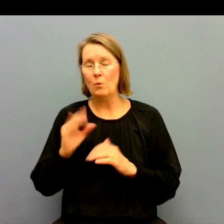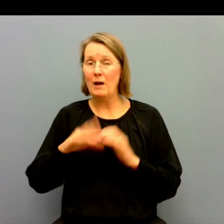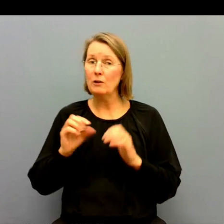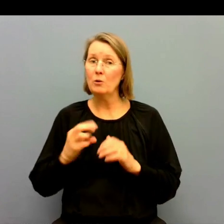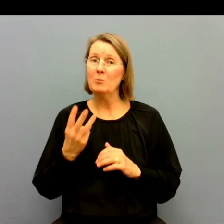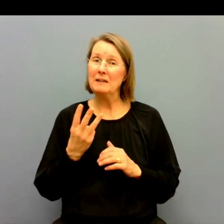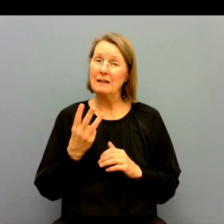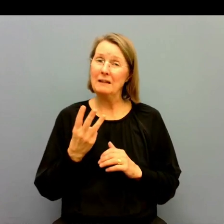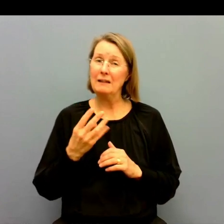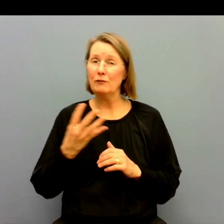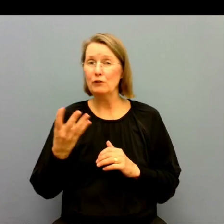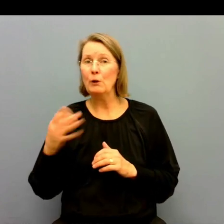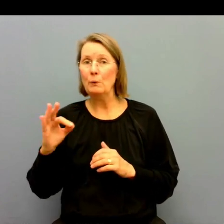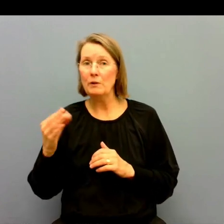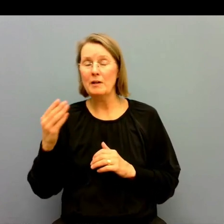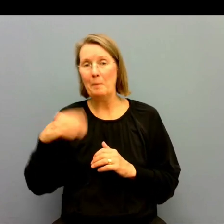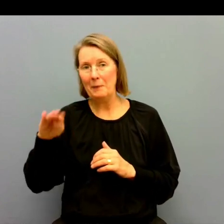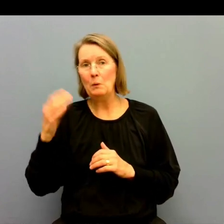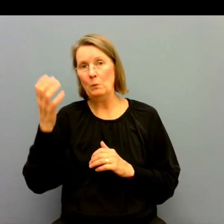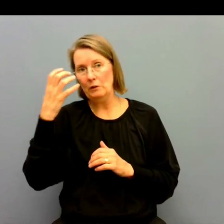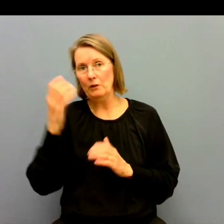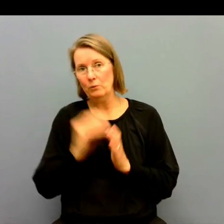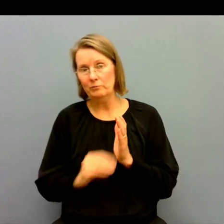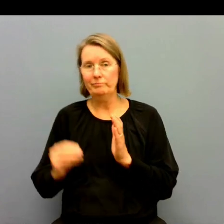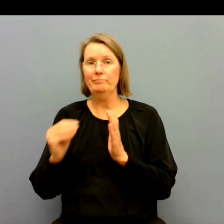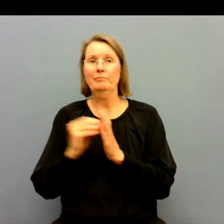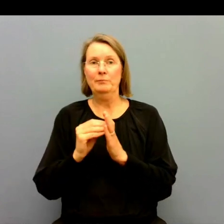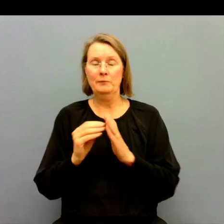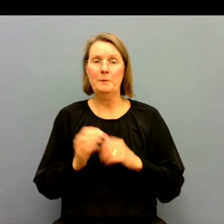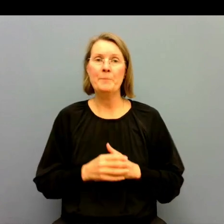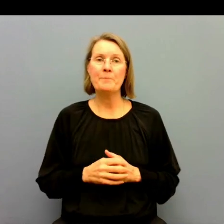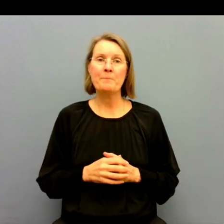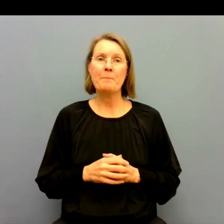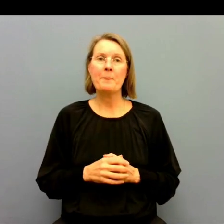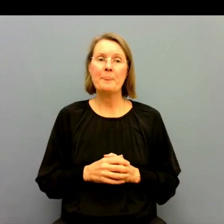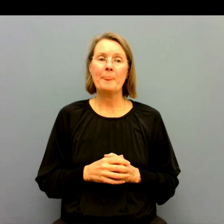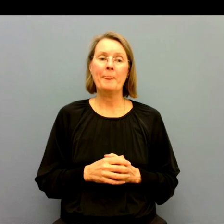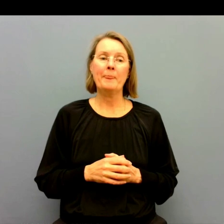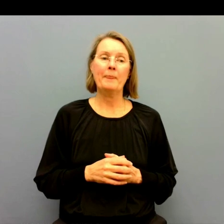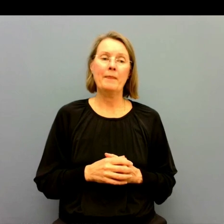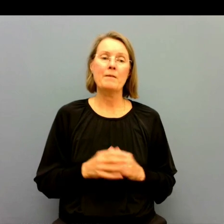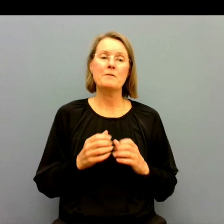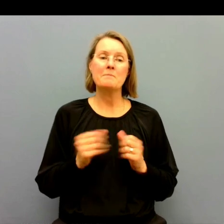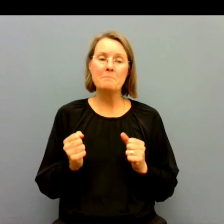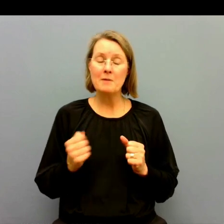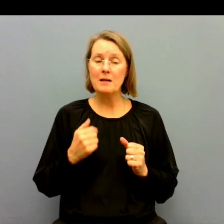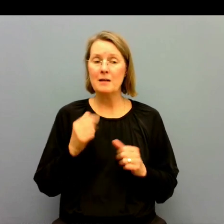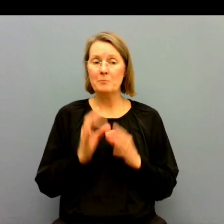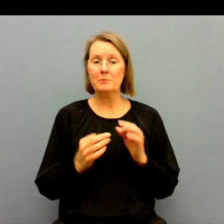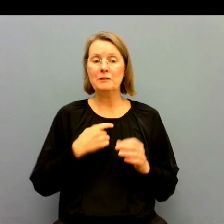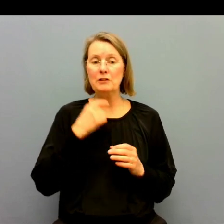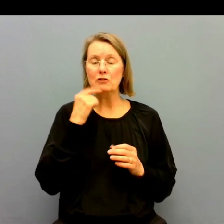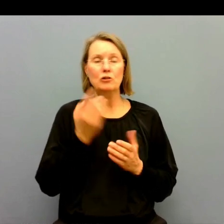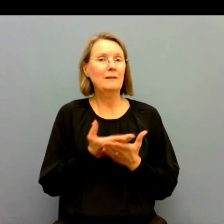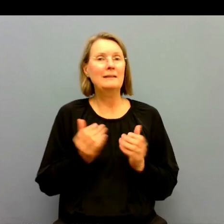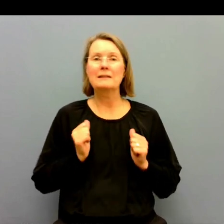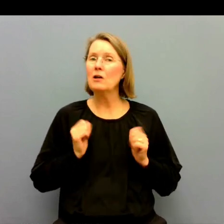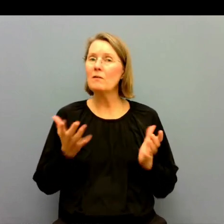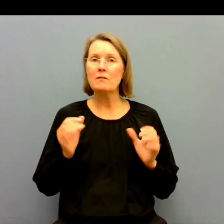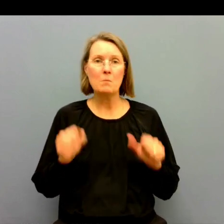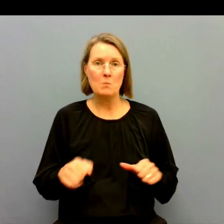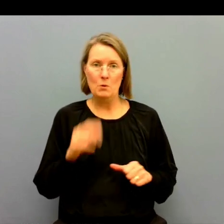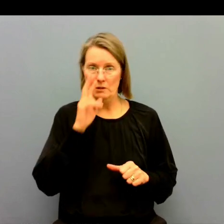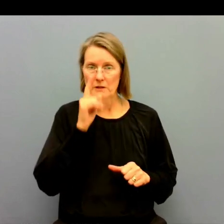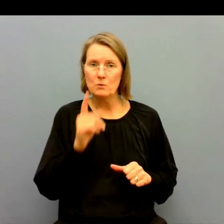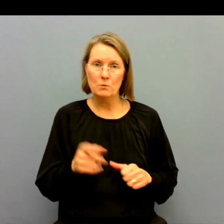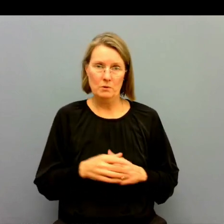mer pengar. 3-400 miljoner kronor. Vad är förslaget i den biten? Men som jag säger, det är inte givet att